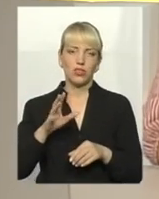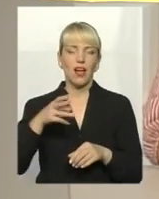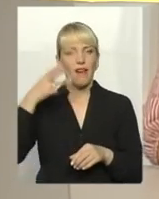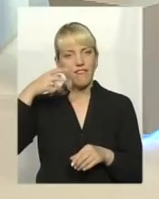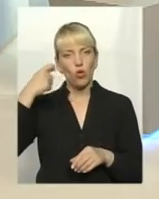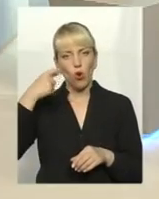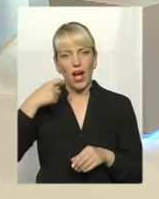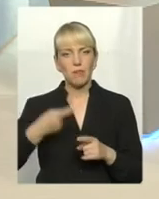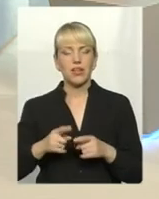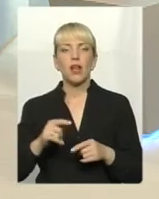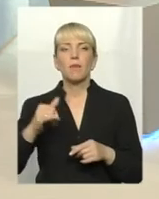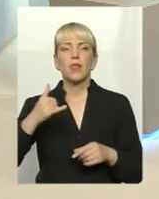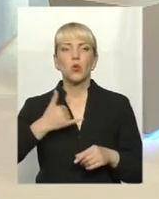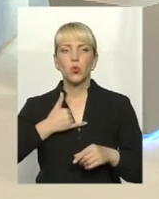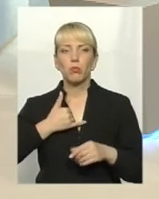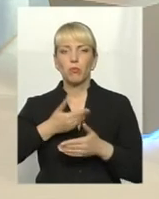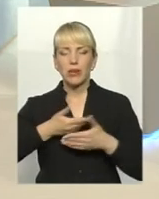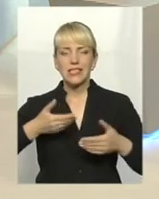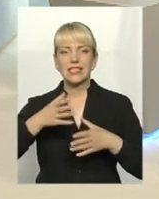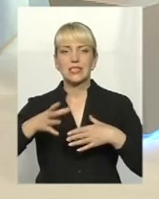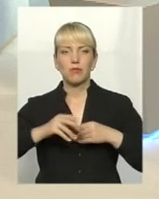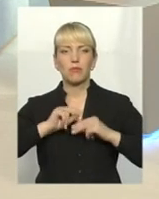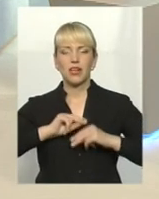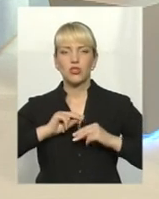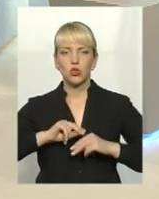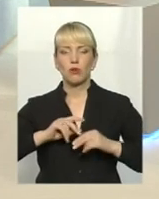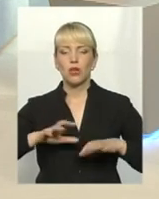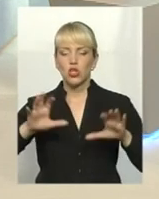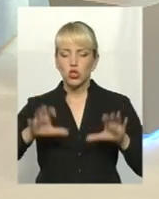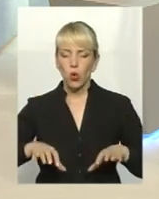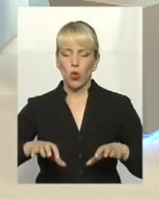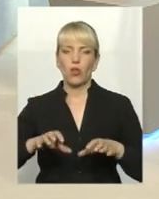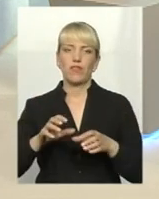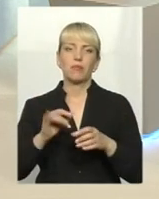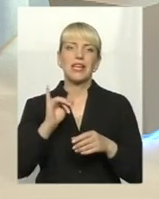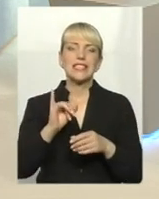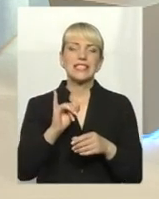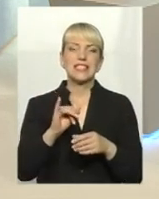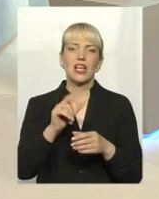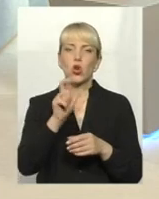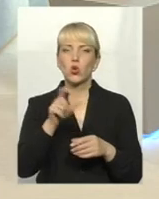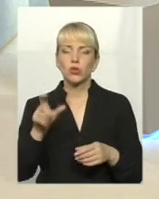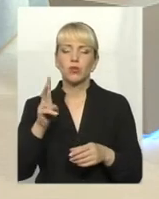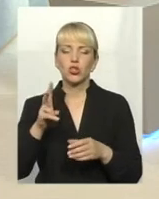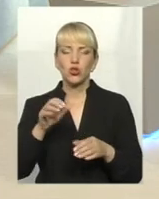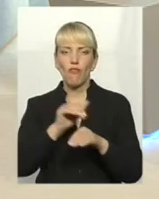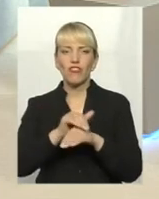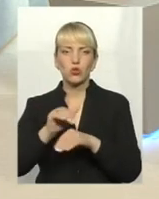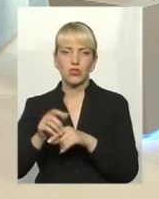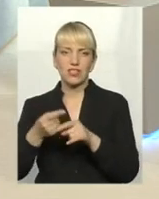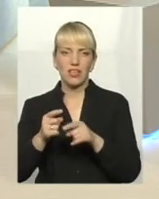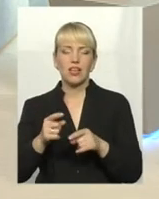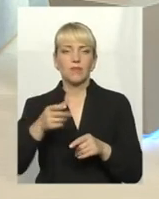знаєте, що ми співпрацюємо з громадськостю, з головом ОТГ, просто з громадянами, які фіксують такі факти. Якщо Михайло Семенович буде